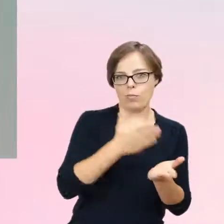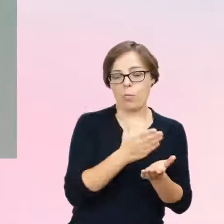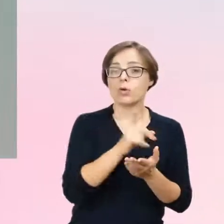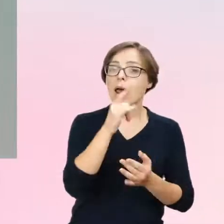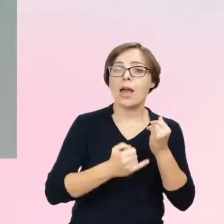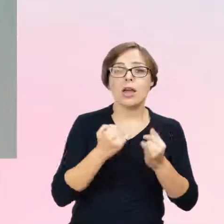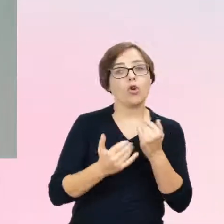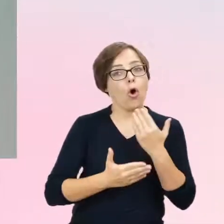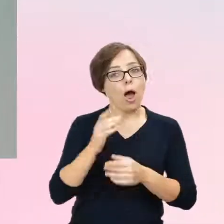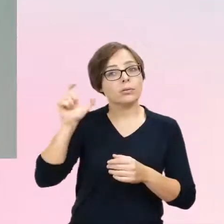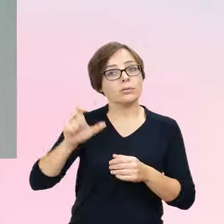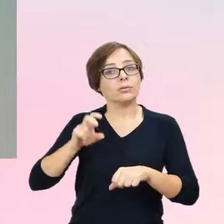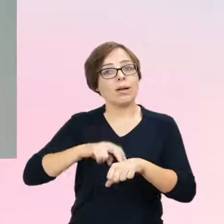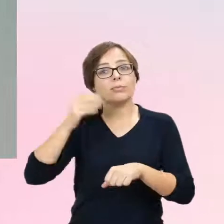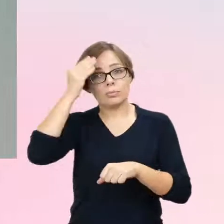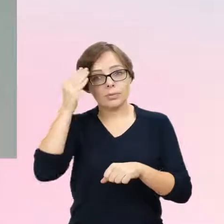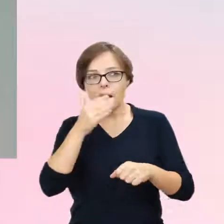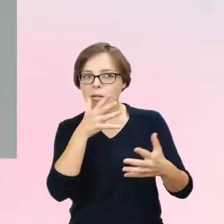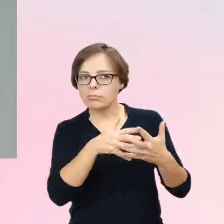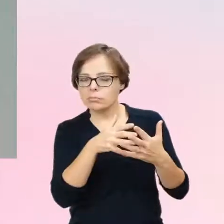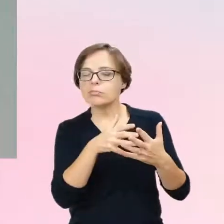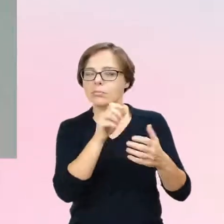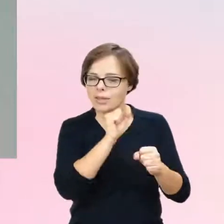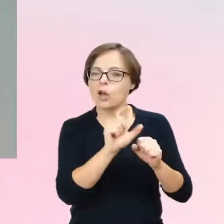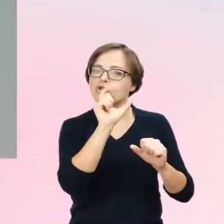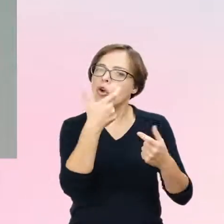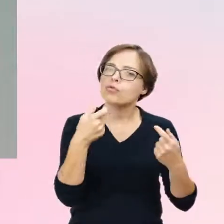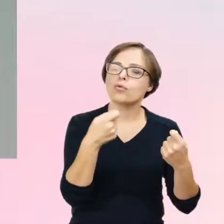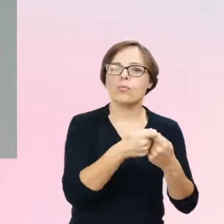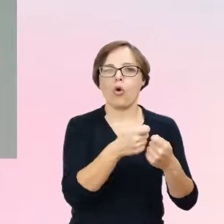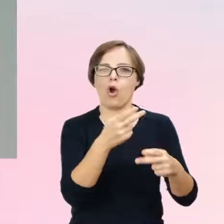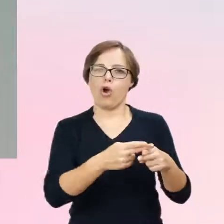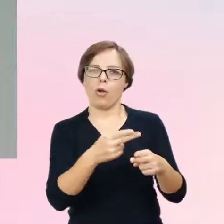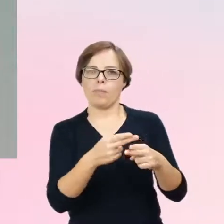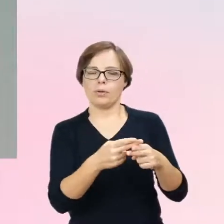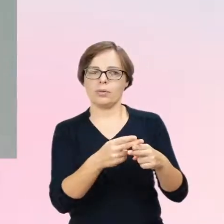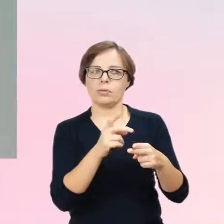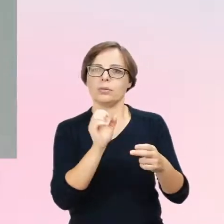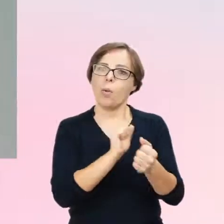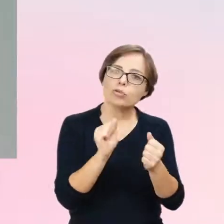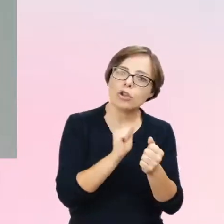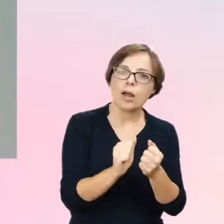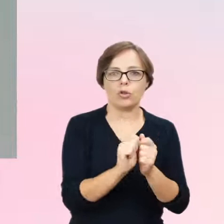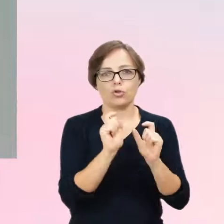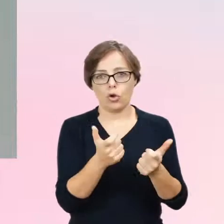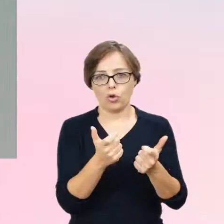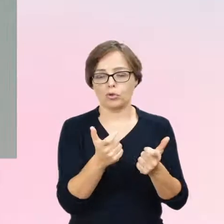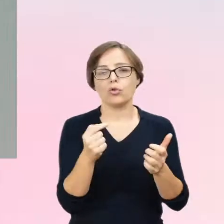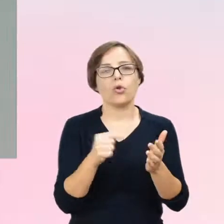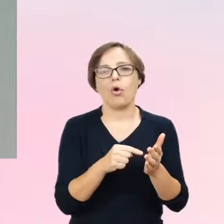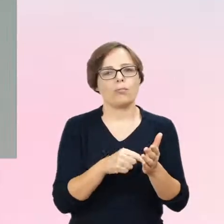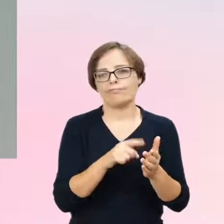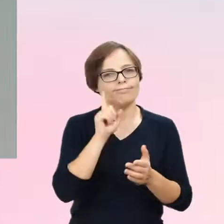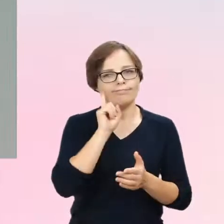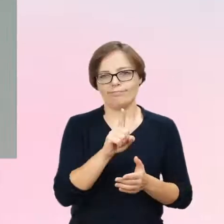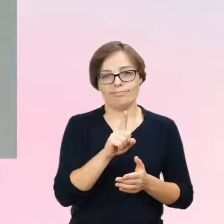psychiatra znajdzie współwystępujące zaburzenia, współwystępujące poważne jakieś schorzenia, no to nie ma możliwości, żeby